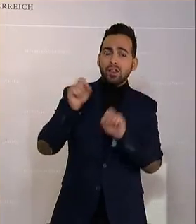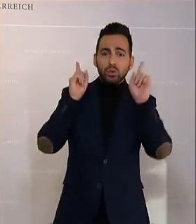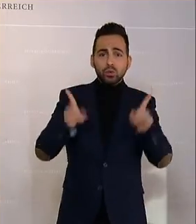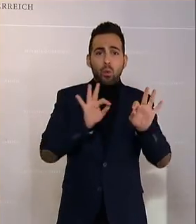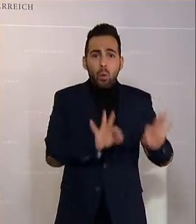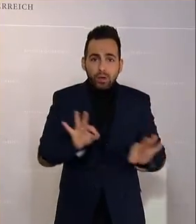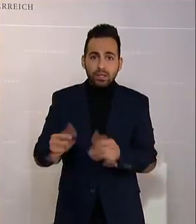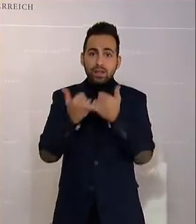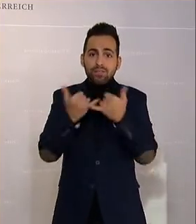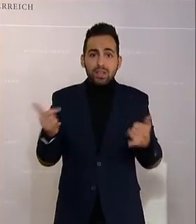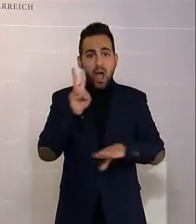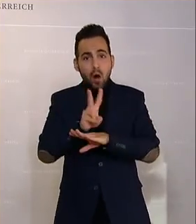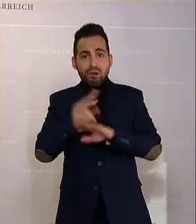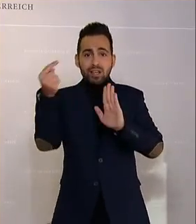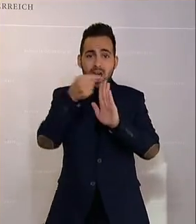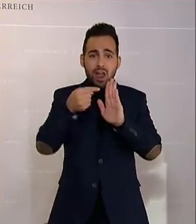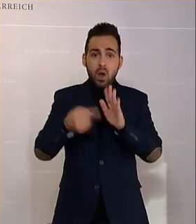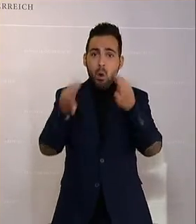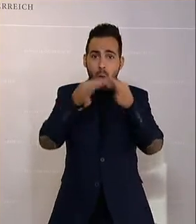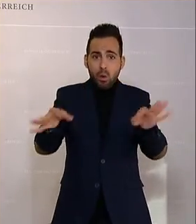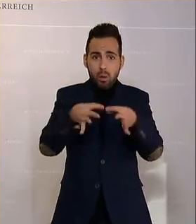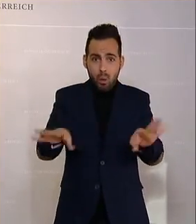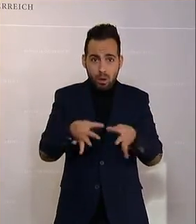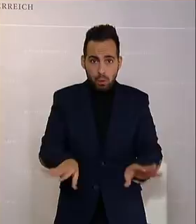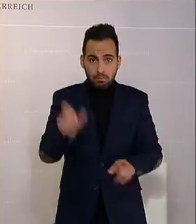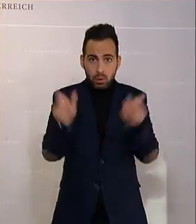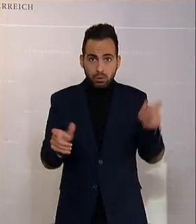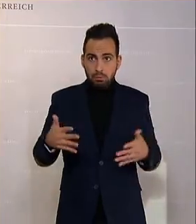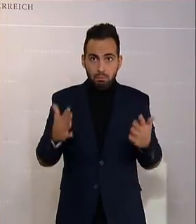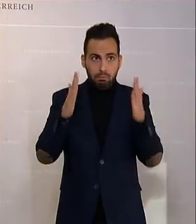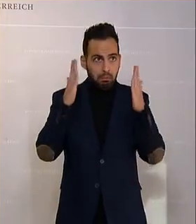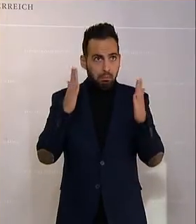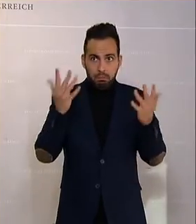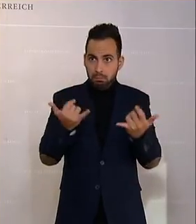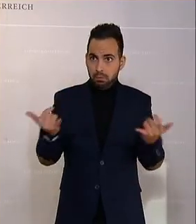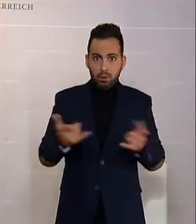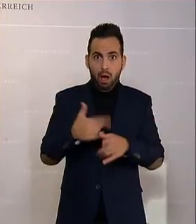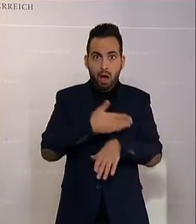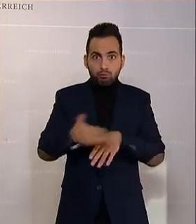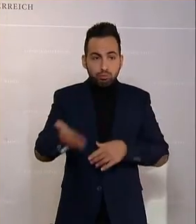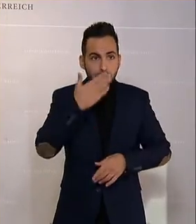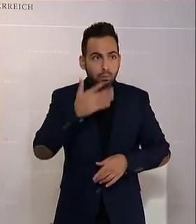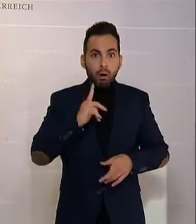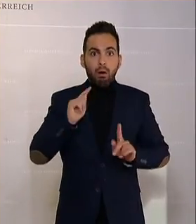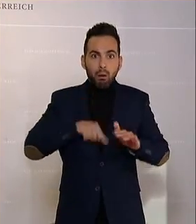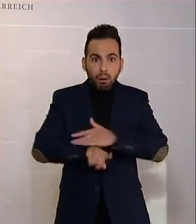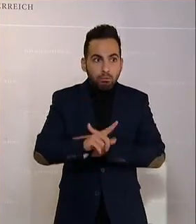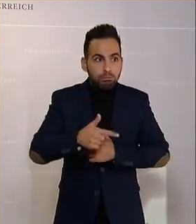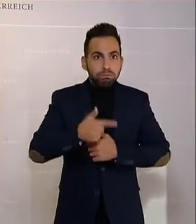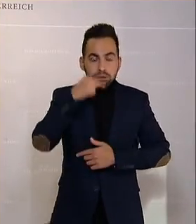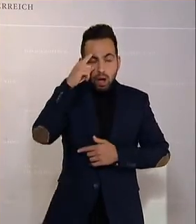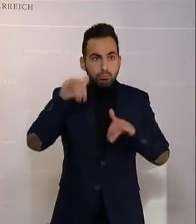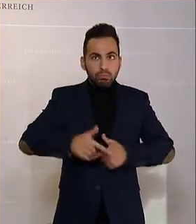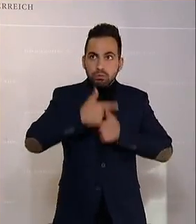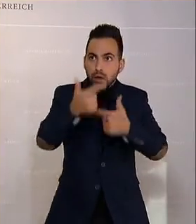achten muss, das geht einfach nicht. Das sorgt dafür, dass einfach viel zu viele Menschen viel zu spät ins Spital kommen, mit viel zu schweren